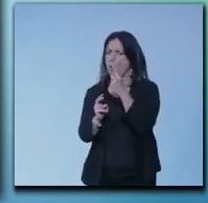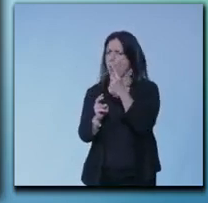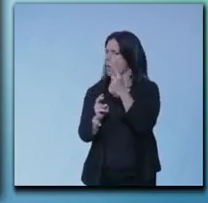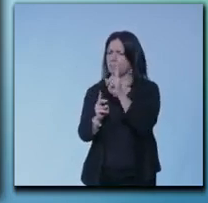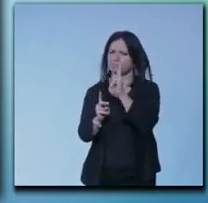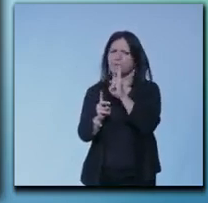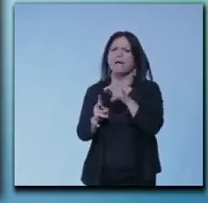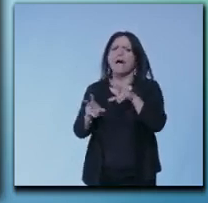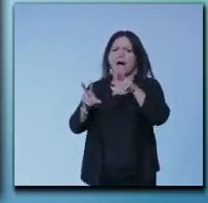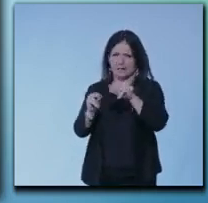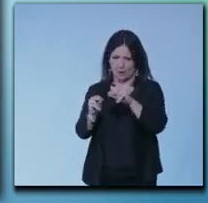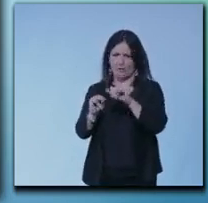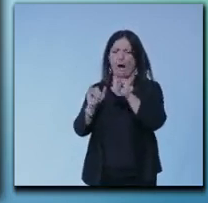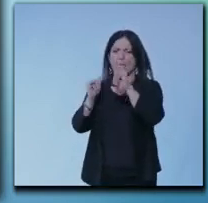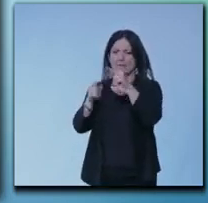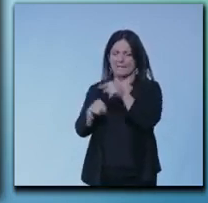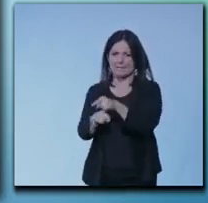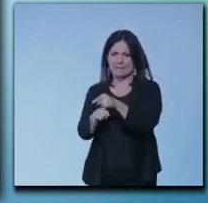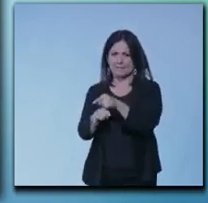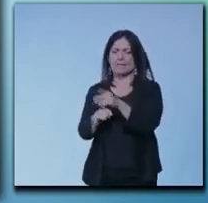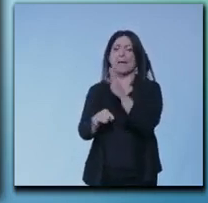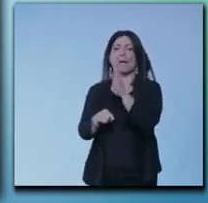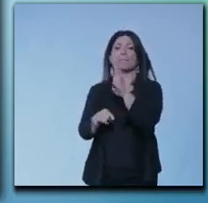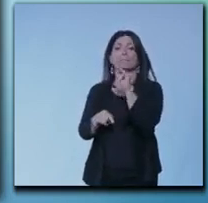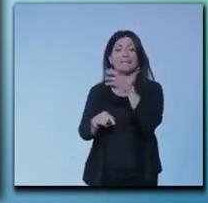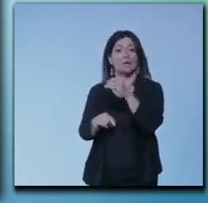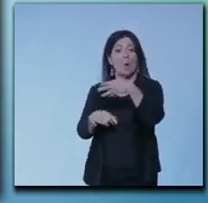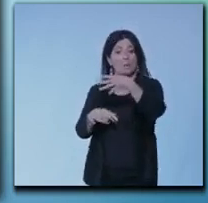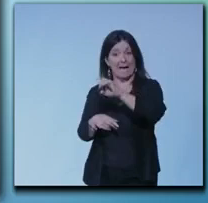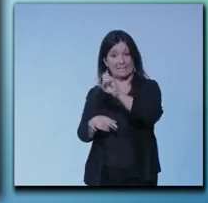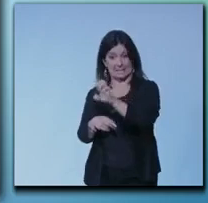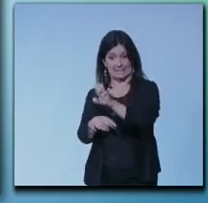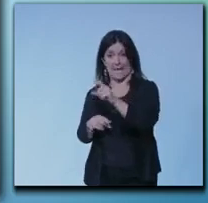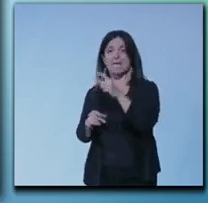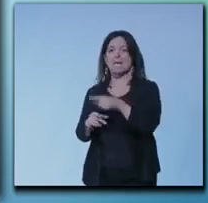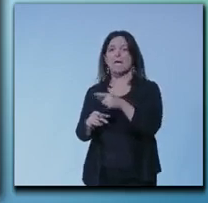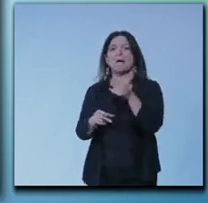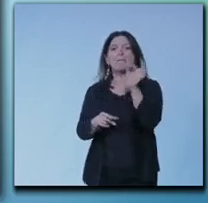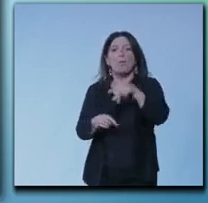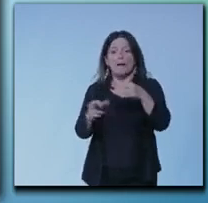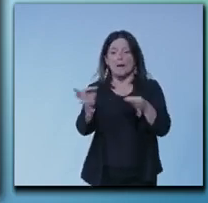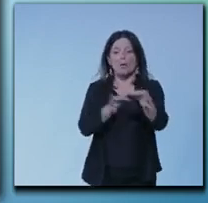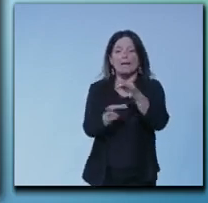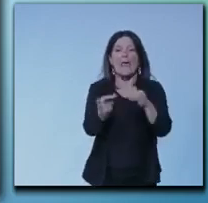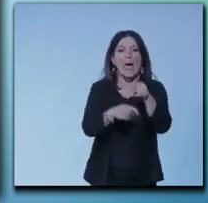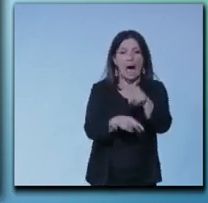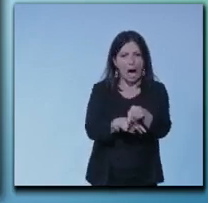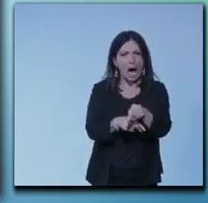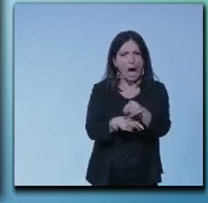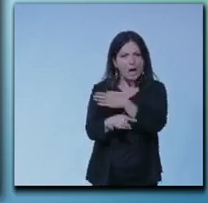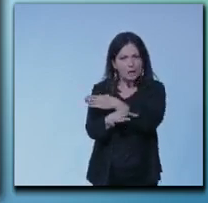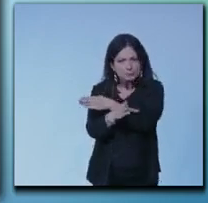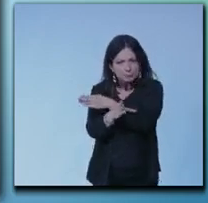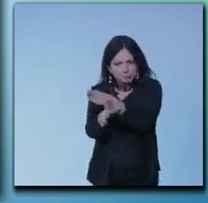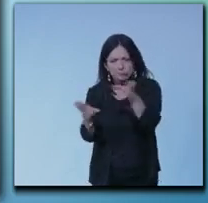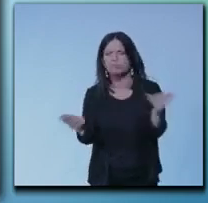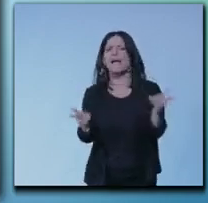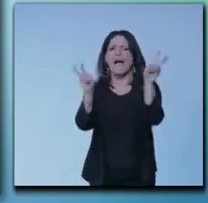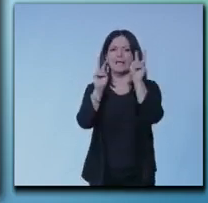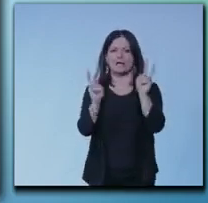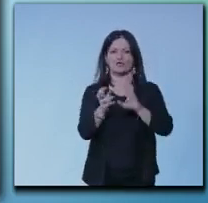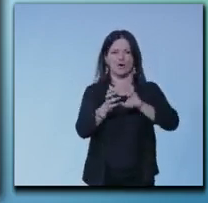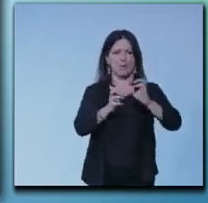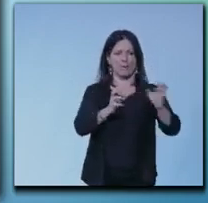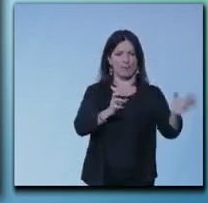quindi le rinnovabili sicuramente, le biomasse sicuramente ma anche il nucleare in prospettiva mi si